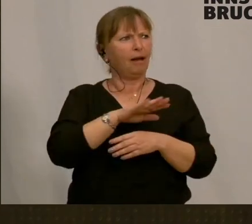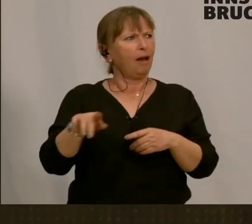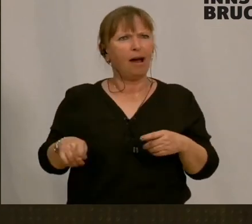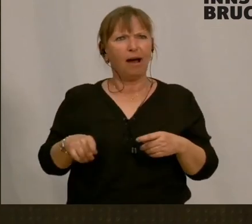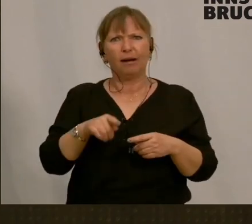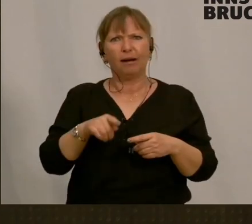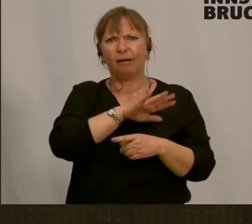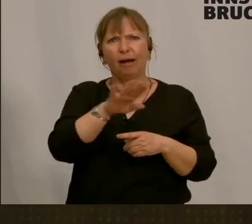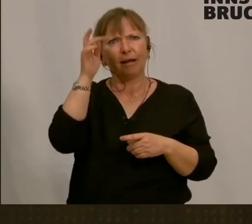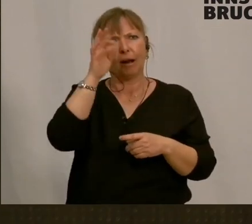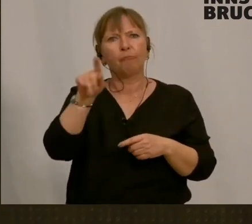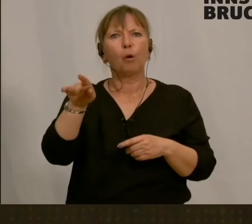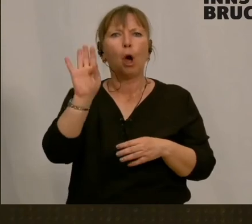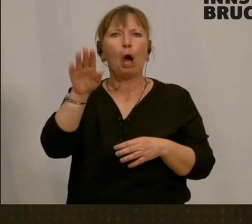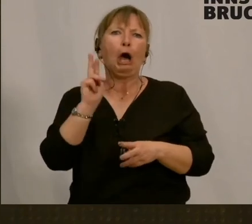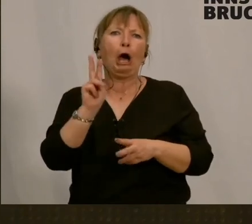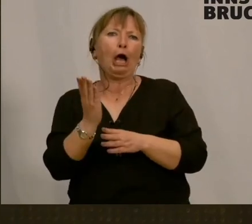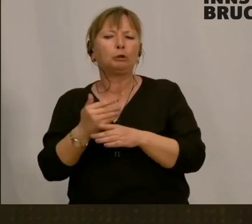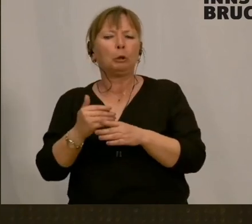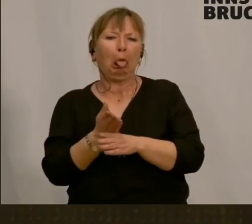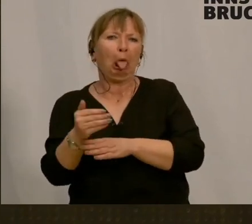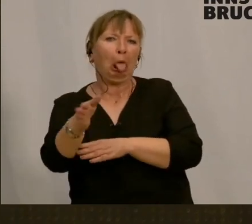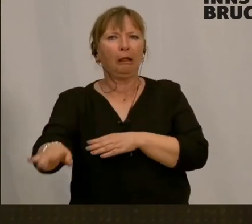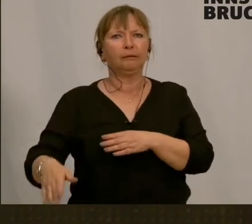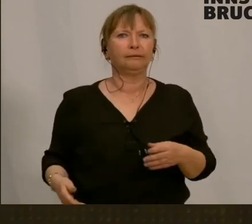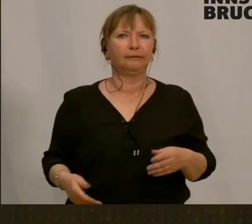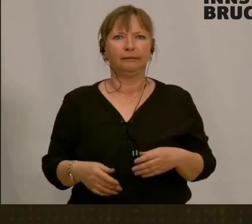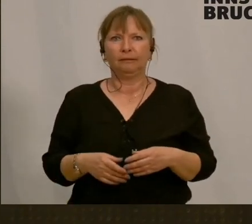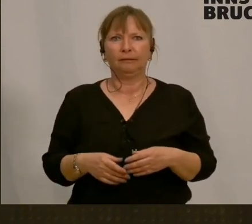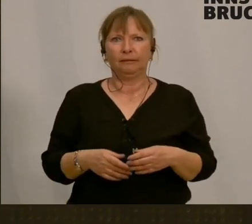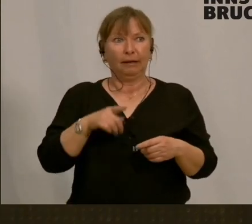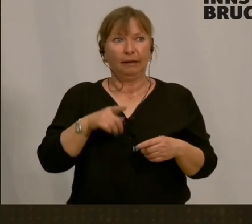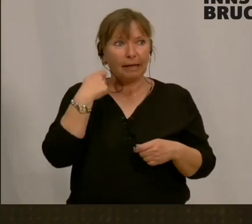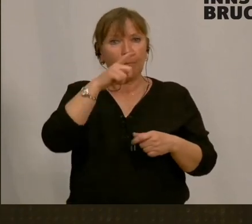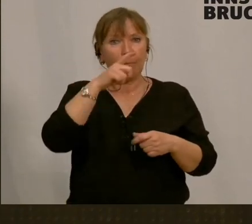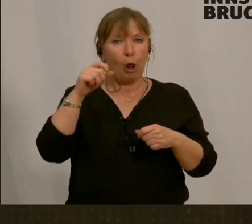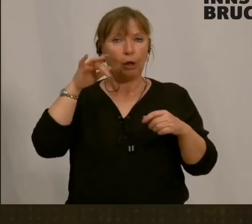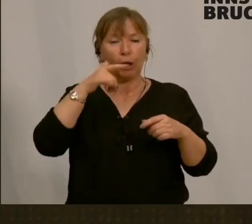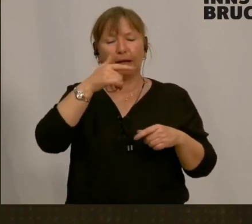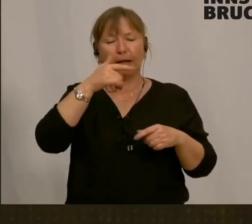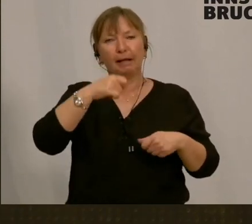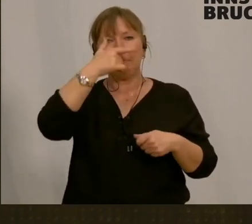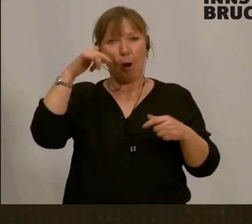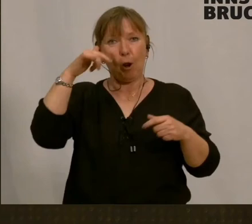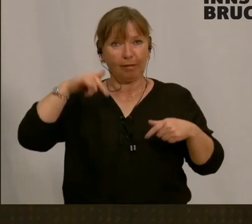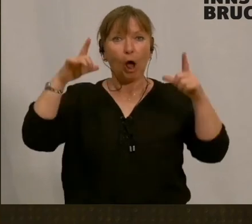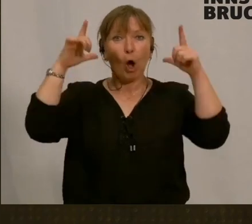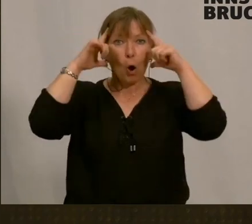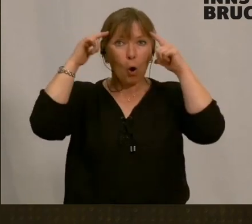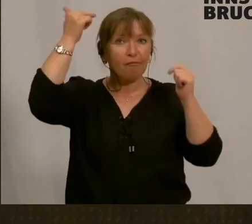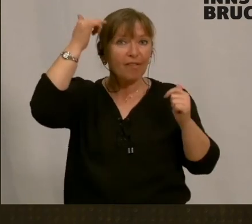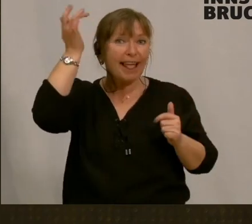verkaufen. Da sitzen Leute, die mir den Kopf aufhören, wo es rein ist und nicht gleich Stroh. Also, bitte hört es mir endlich mit den Sachen aus.